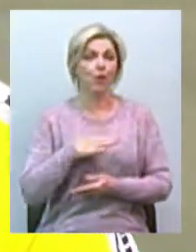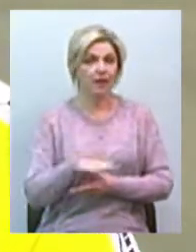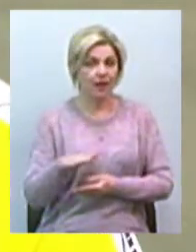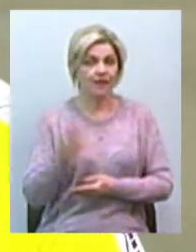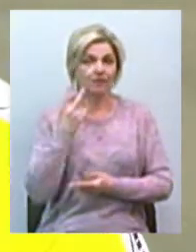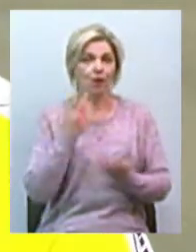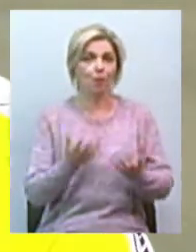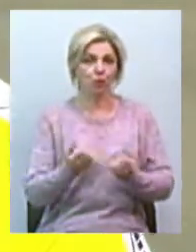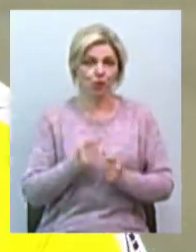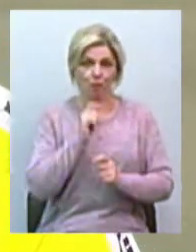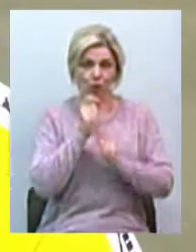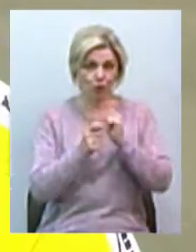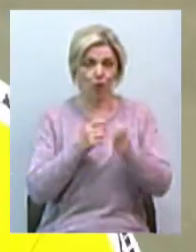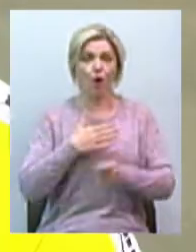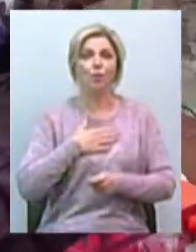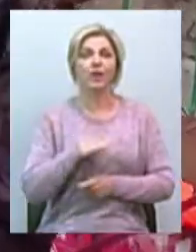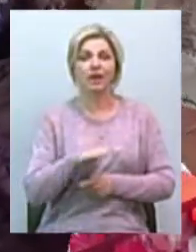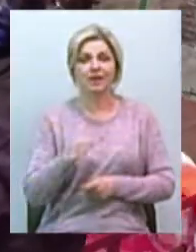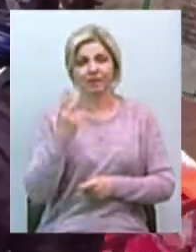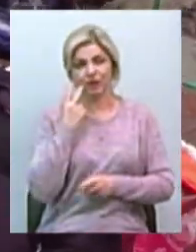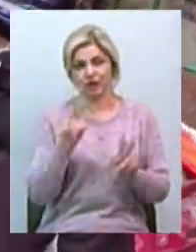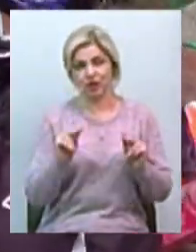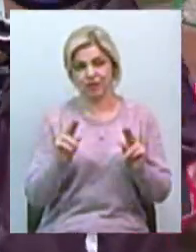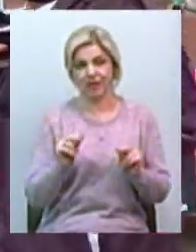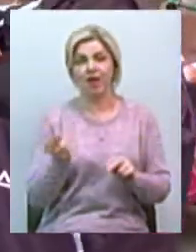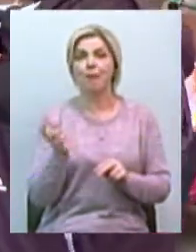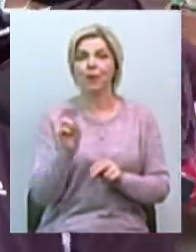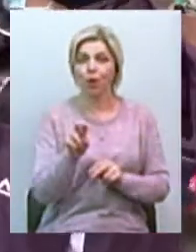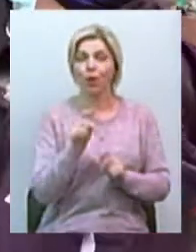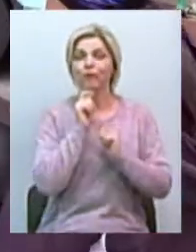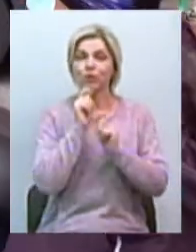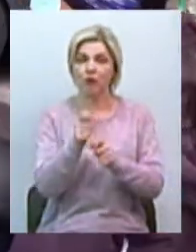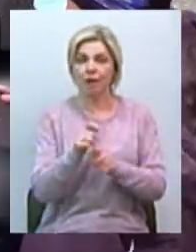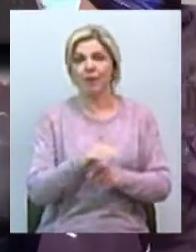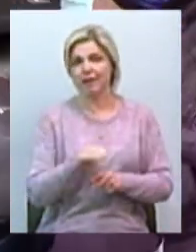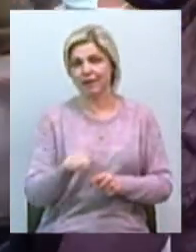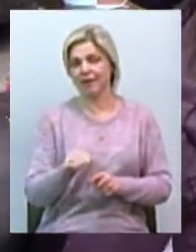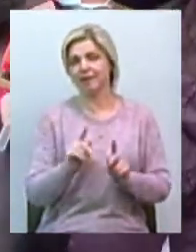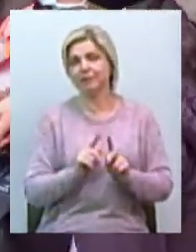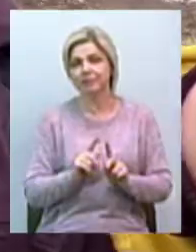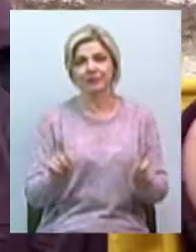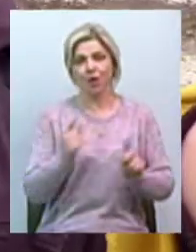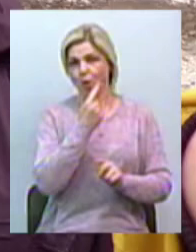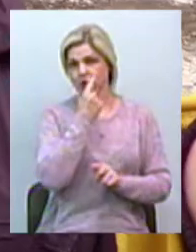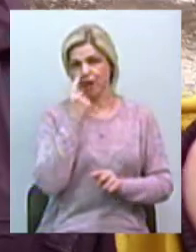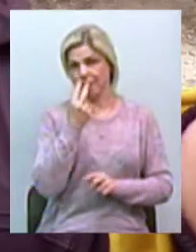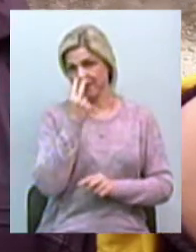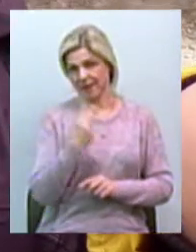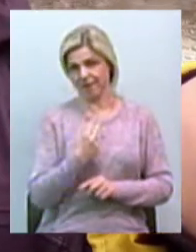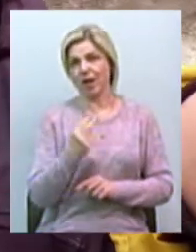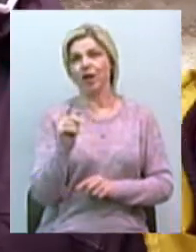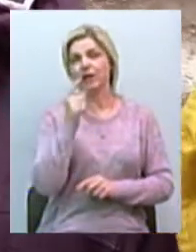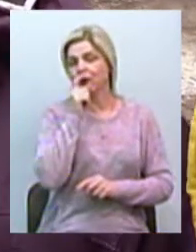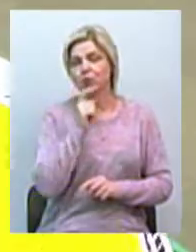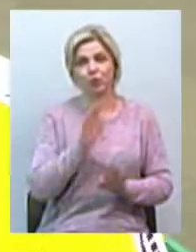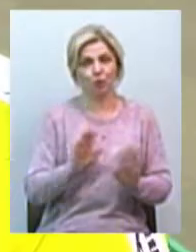отримують подарунки. Мої діти завжди щасливі. Приходимо, вручаємо. Діти незвичайними очима дивляться на нас, не розуміють,